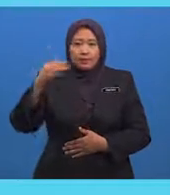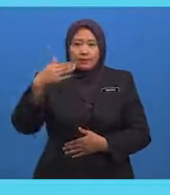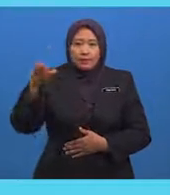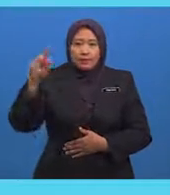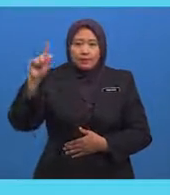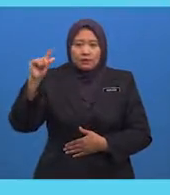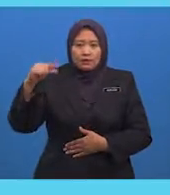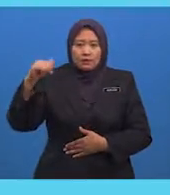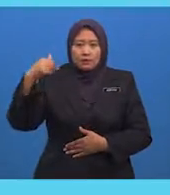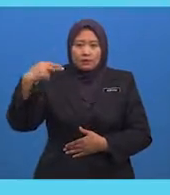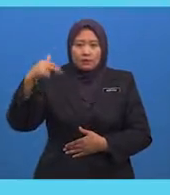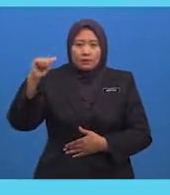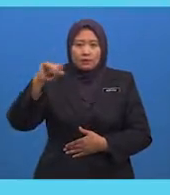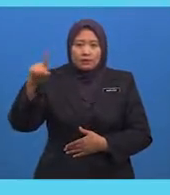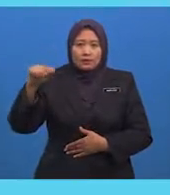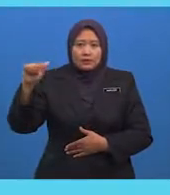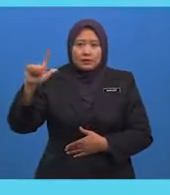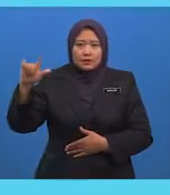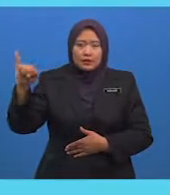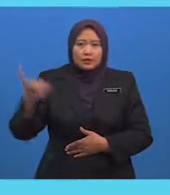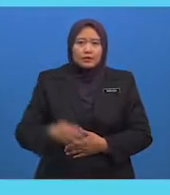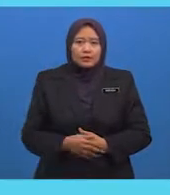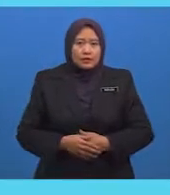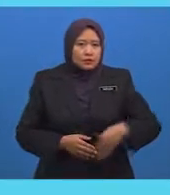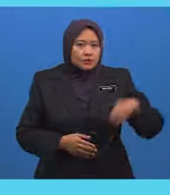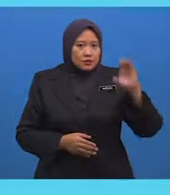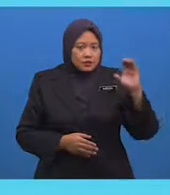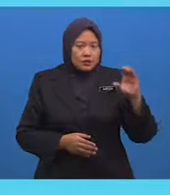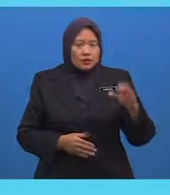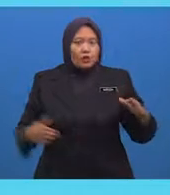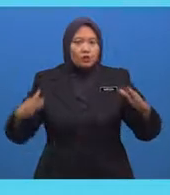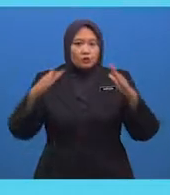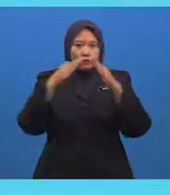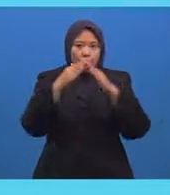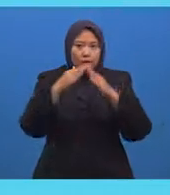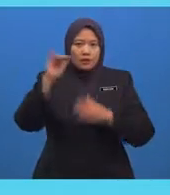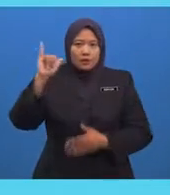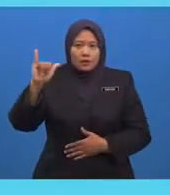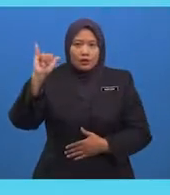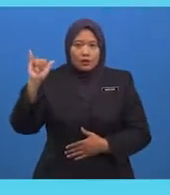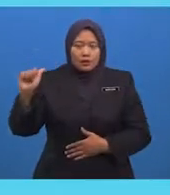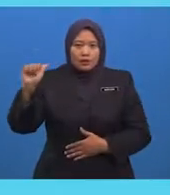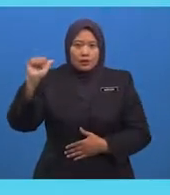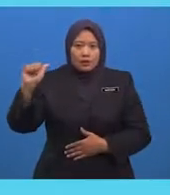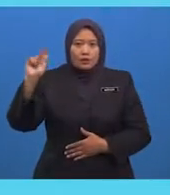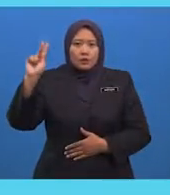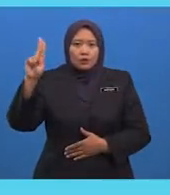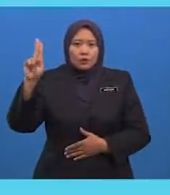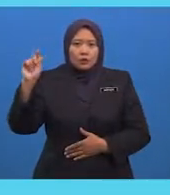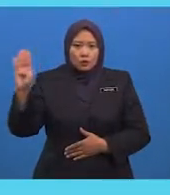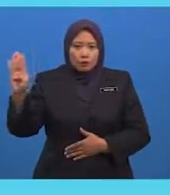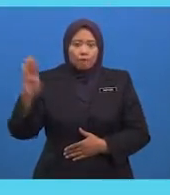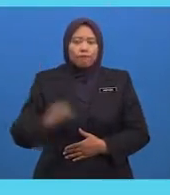Kilis Empat Rumah Wazir Atau Menteri Khalifah Al-Aziz Billah Al-Fatini